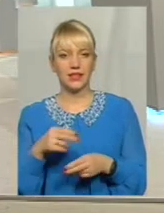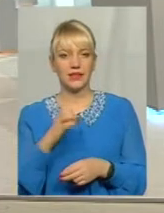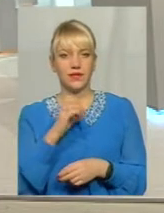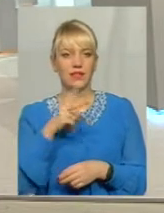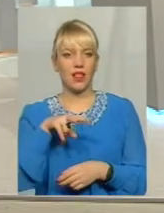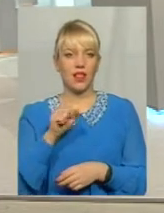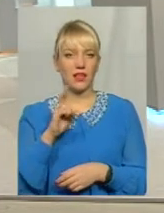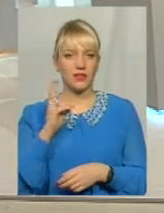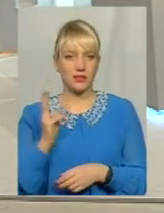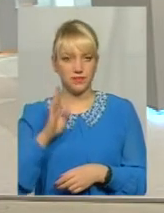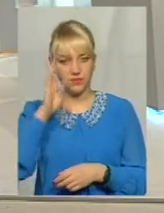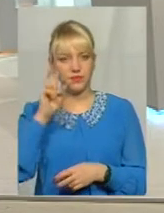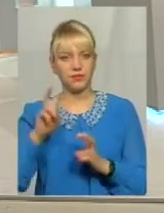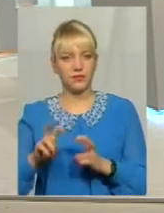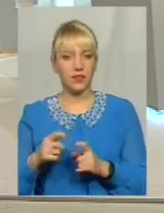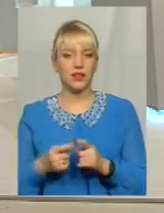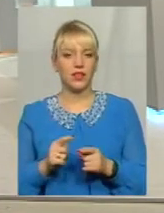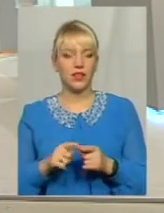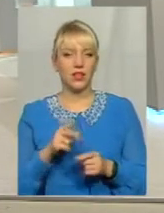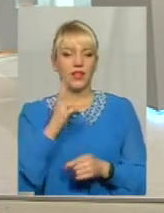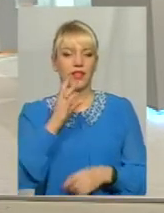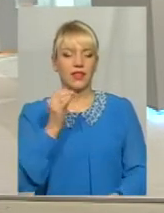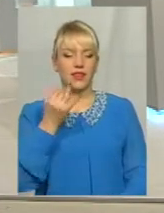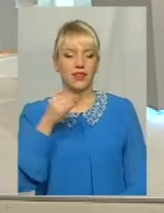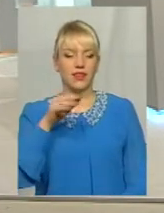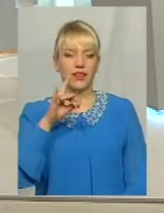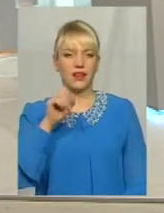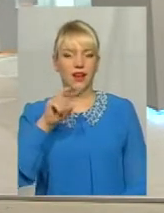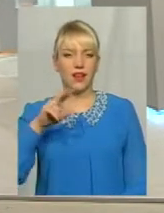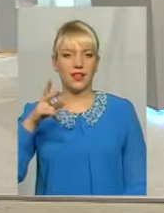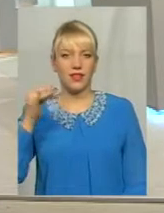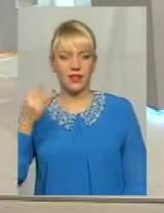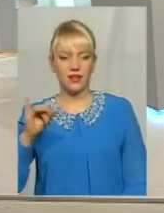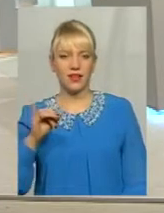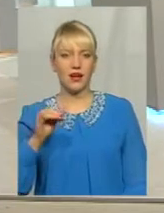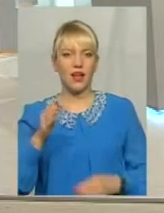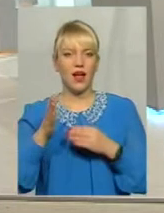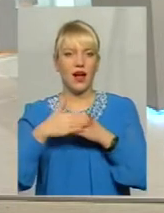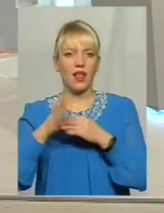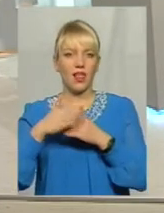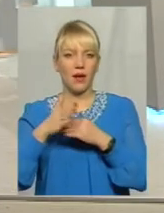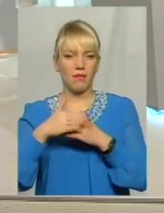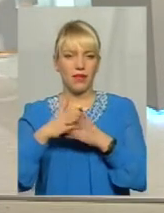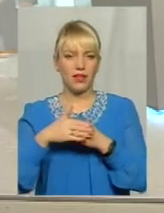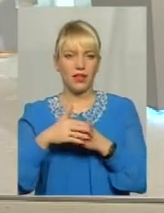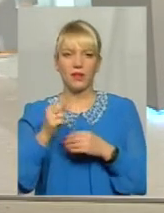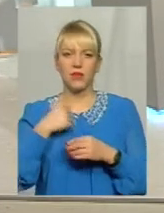Я йшла на мінтральний клапан Клапан мені не поміняли, а поставили якесь кольцо